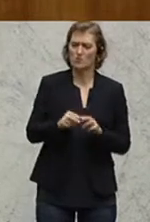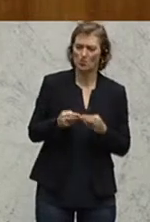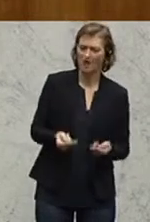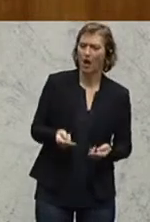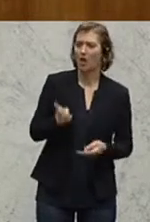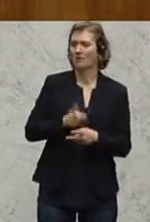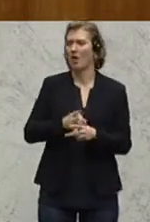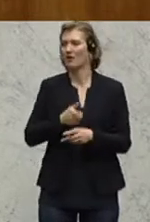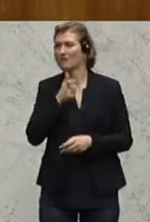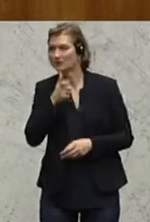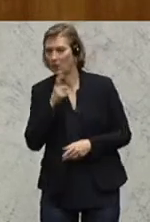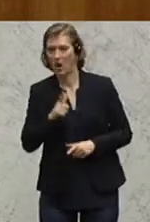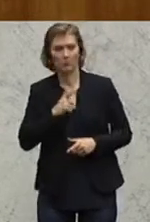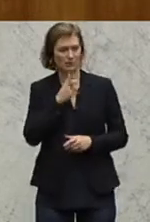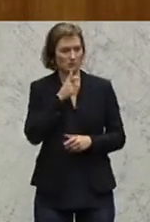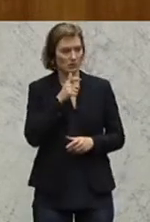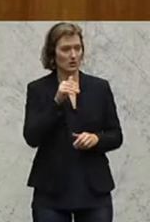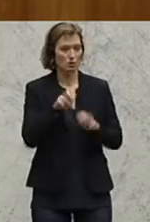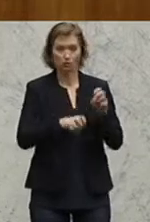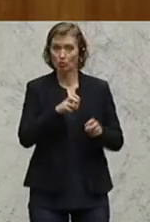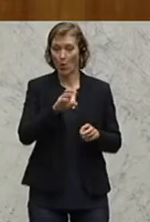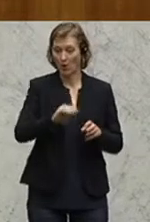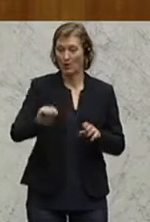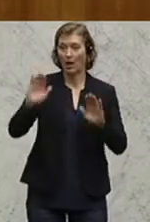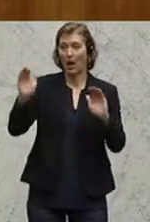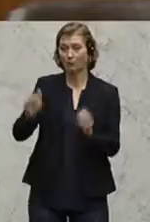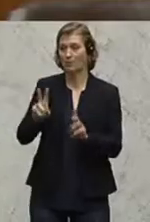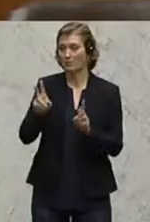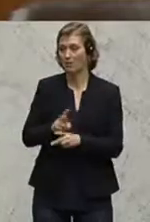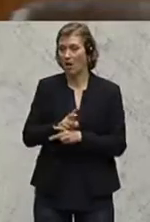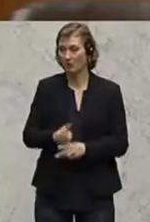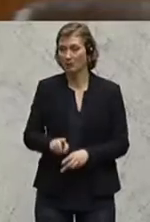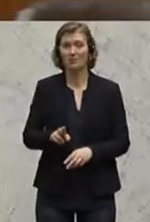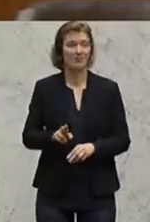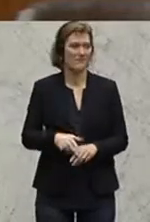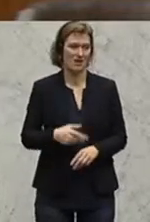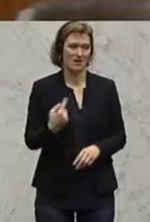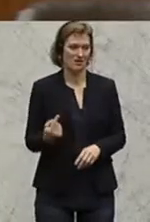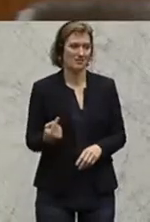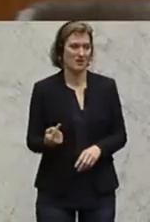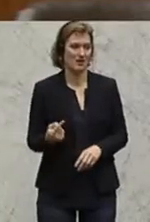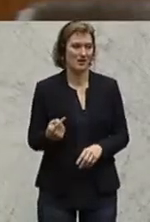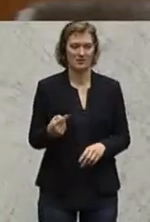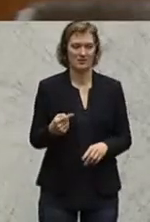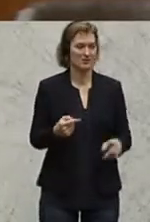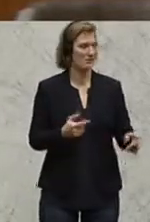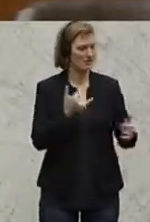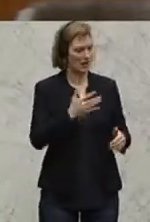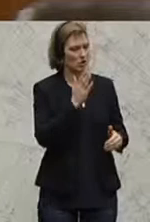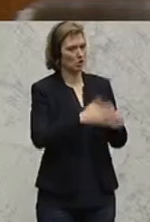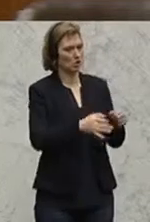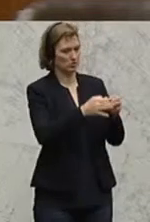Unfallversicherung, für die Krankenversicherung, für die Lebensversicherung, steuerlich nicht mehr absetzen kann. Wenn Sie, nein, nein, ab Beginn,